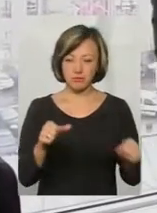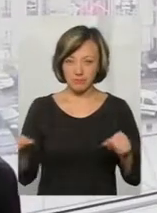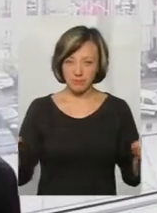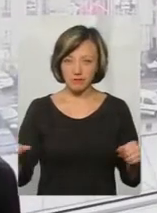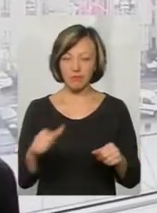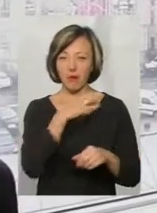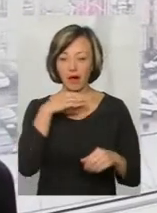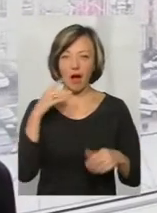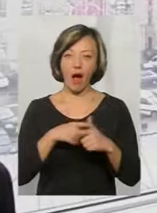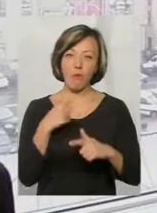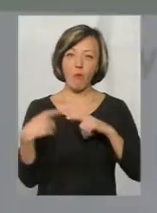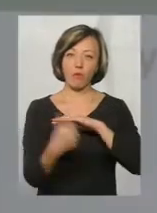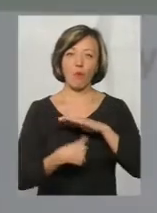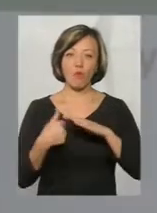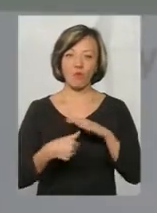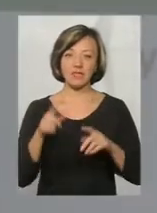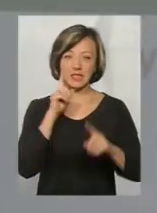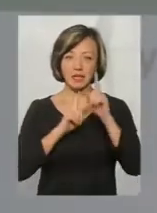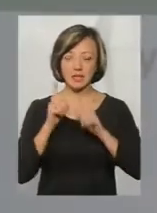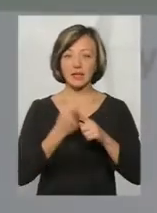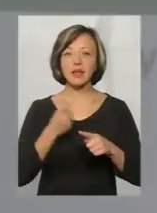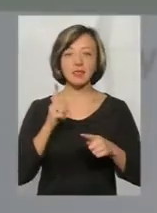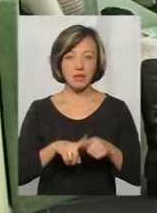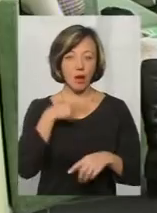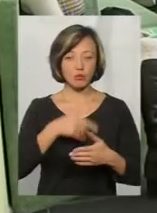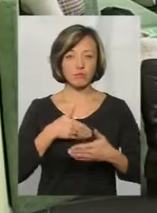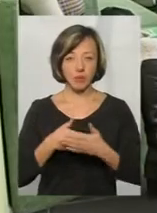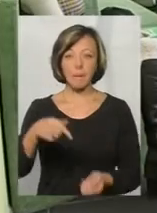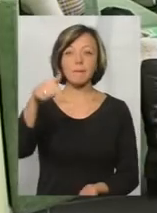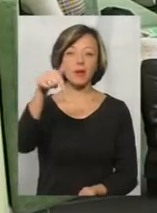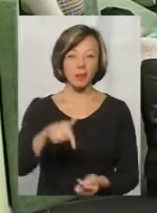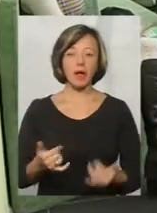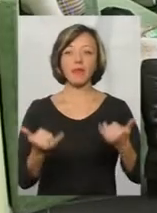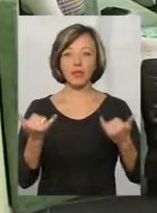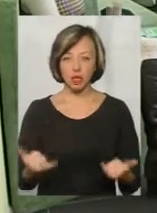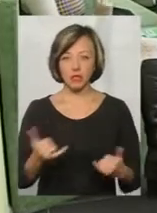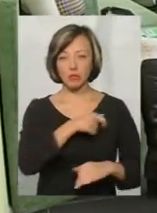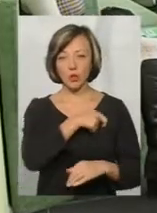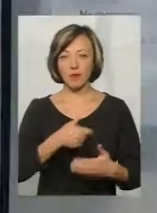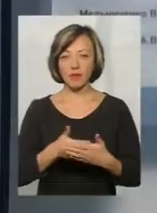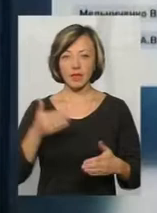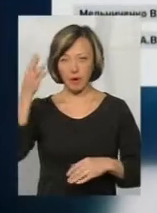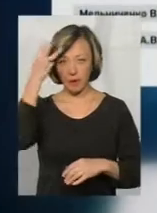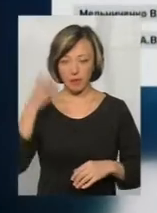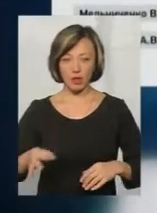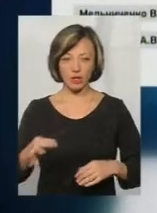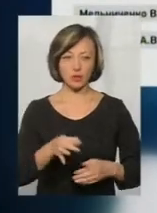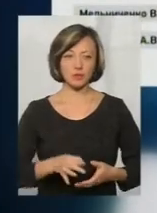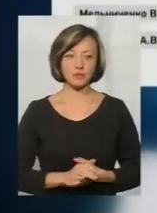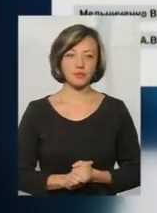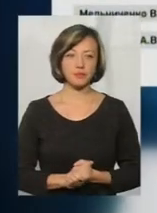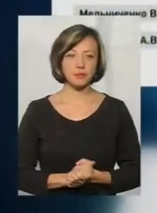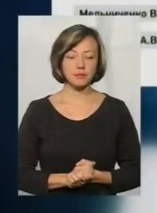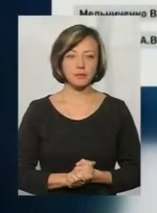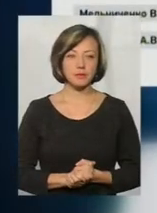взагалі прогулювати засідання. І це, за словами активістів, притаманно і нинішнім депутатам від Хмельниччини. Путатські групи, об'єднані